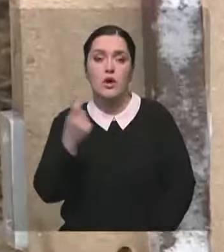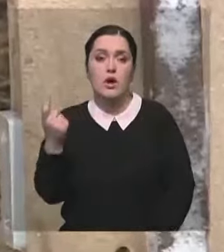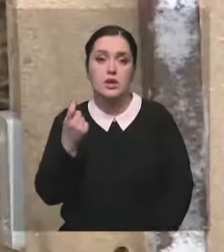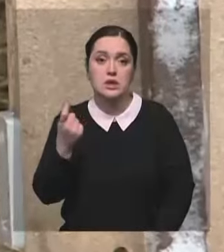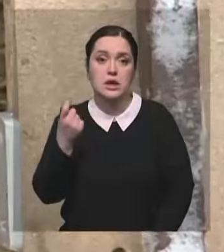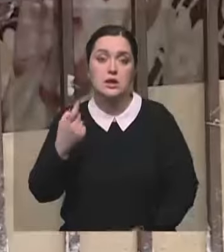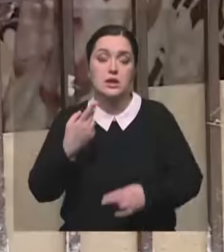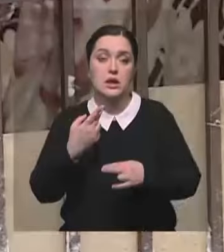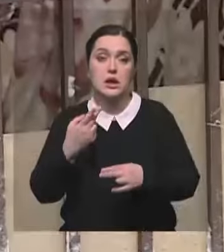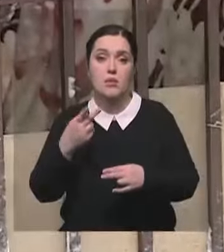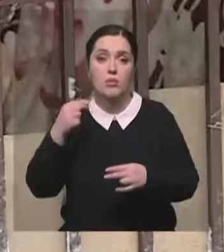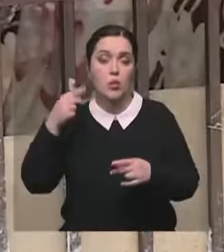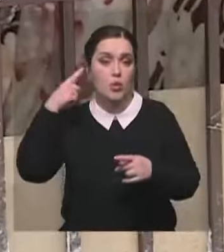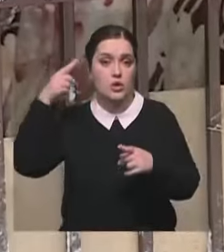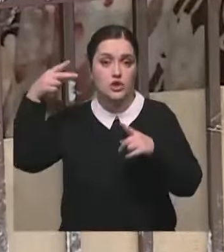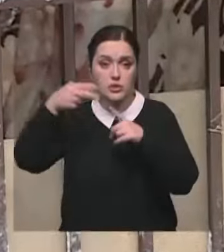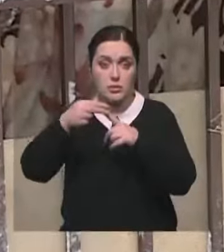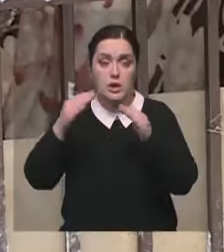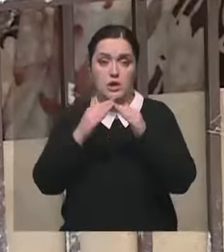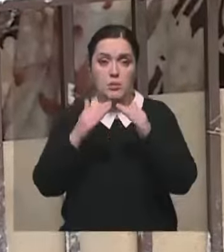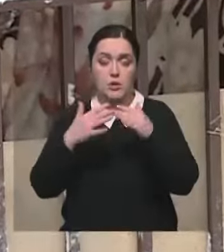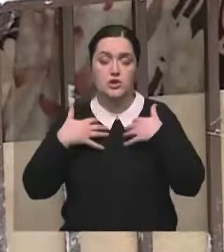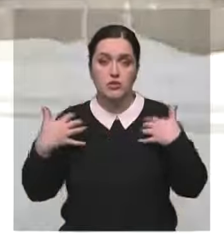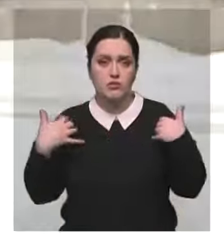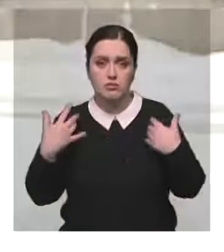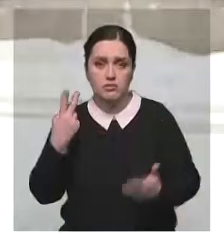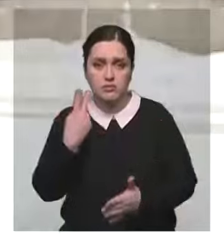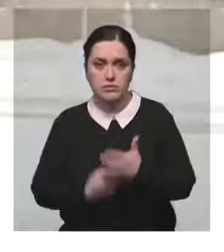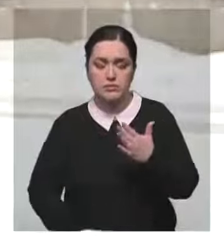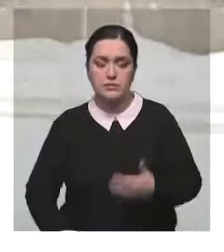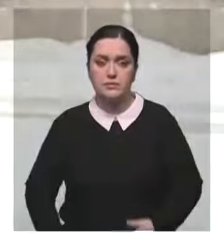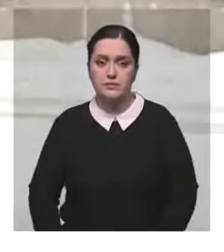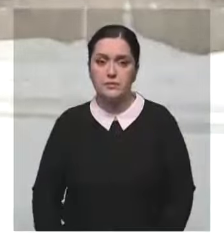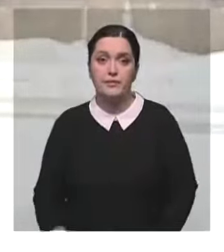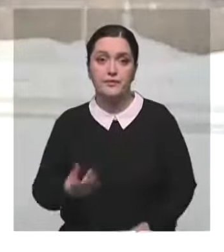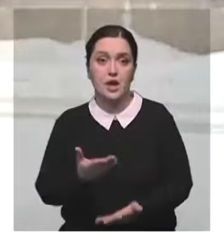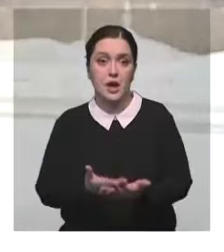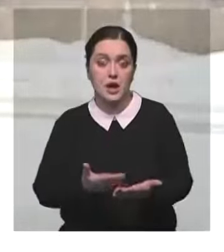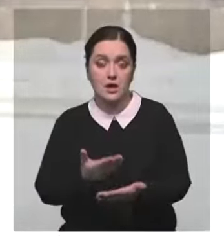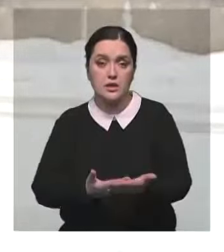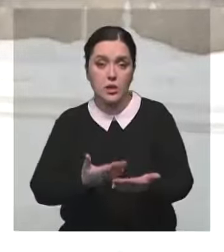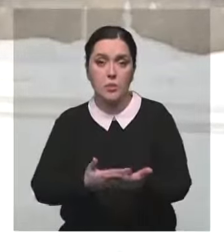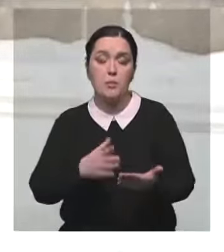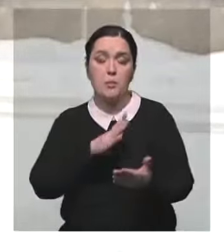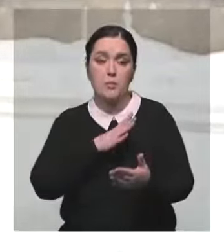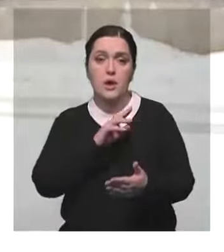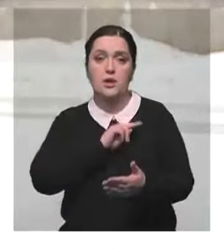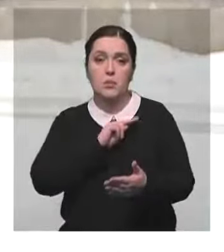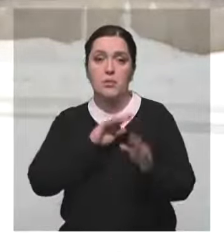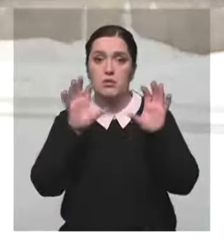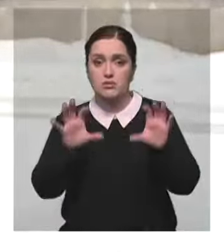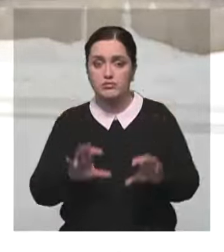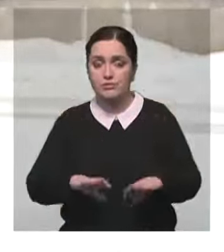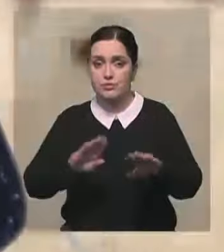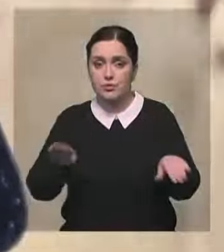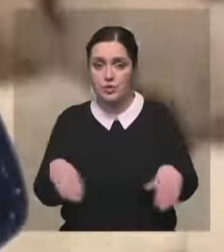Работа по чипированию домашних животных провалена, говорят зоозащитники. Разъяснительная работа, предусмотренная законом, как не велась,